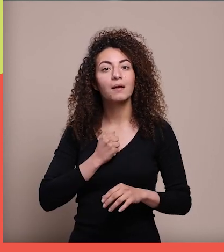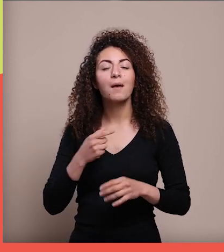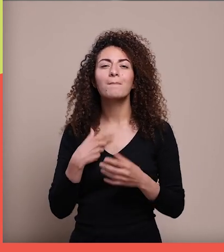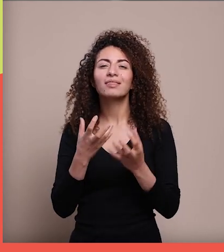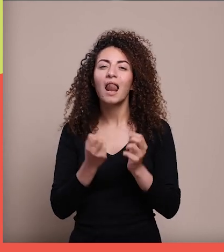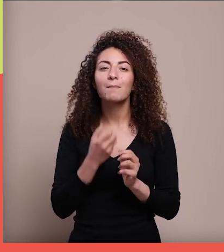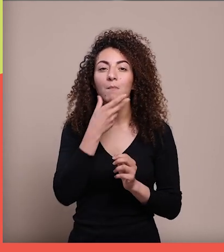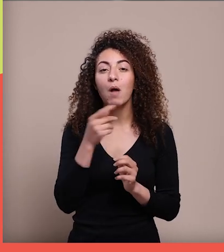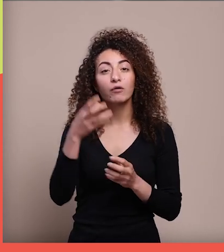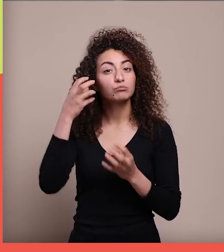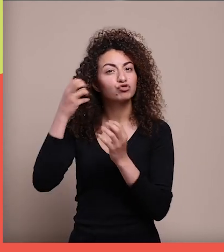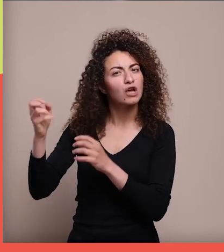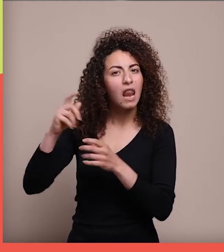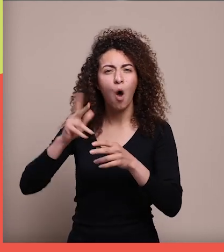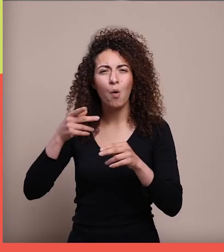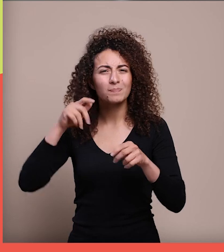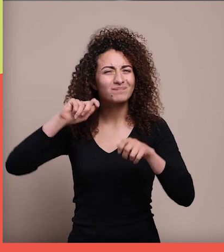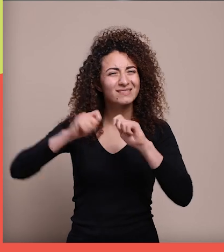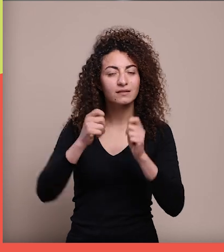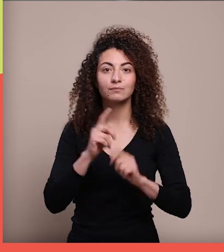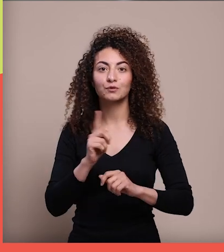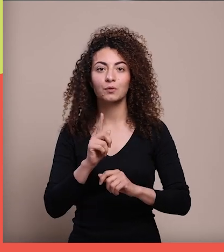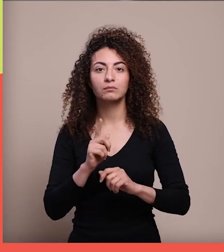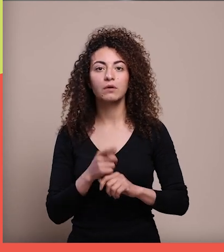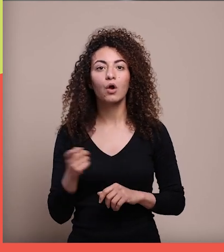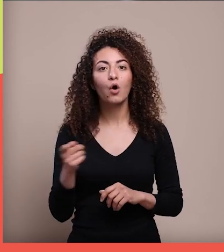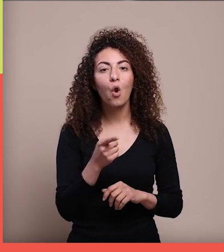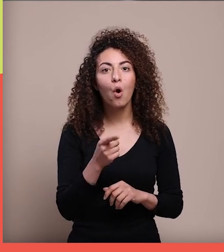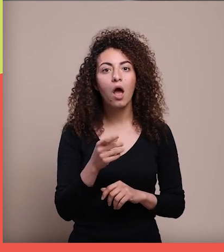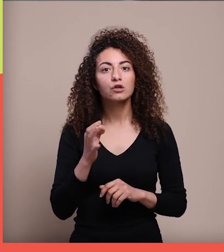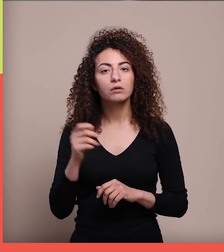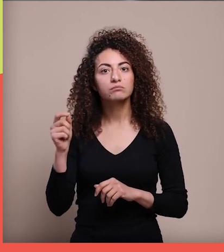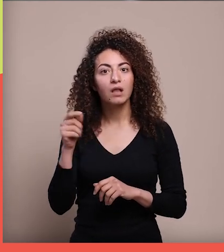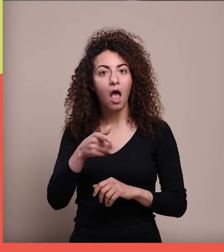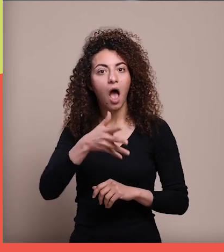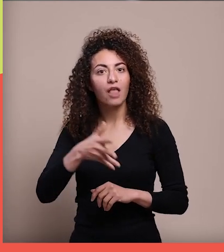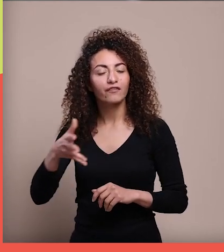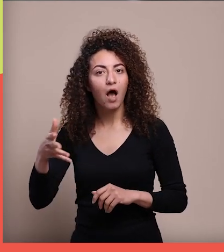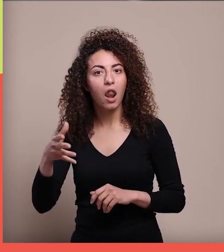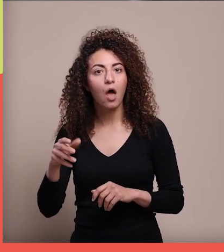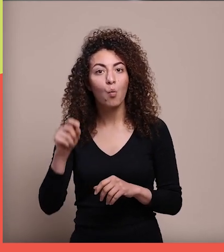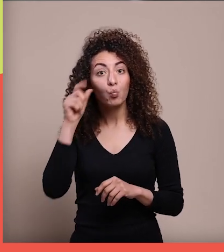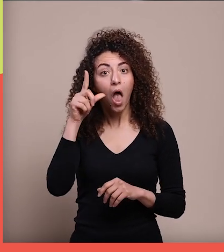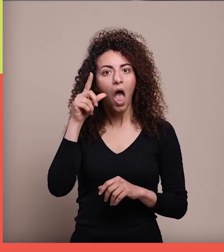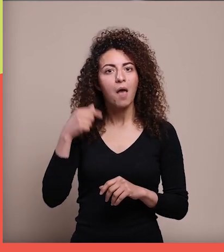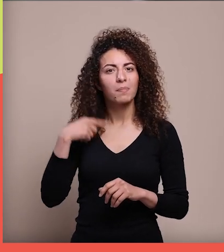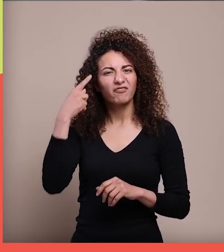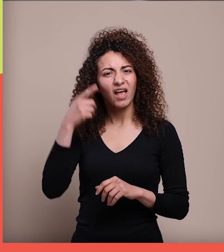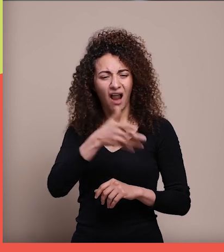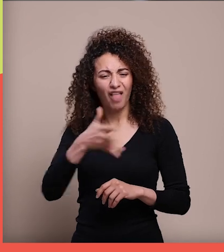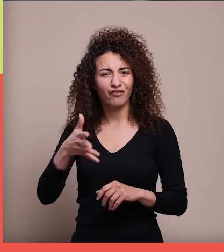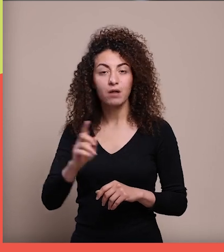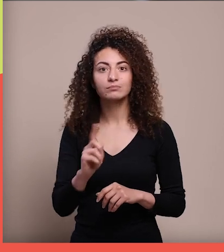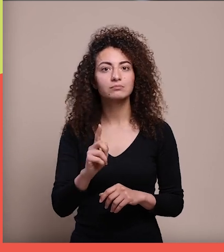يشل إياهم أو يمزح معاها فيهم فكانوا كتير هؤل الأطفال اللي إحنا منشوفهم أطفال